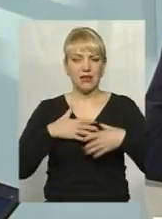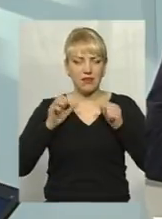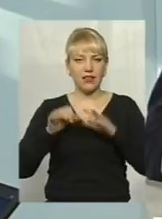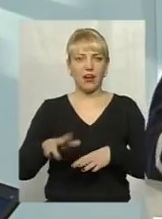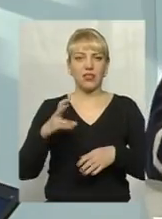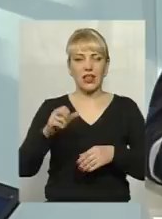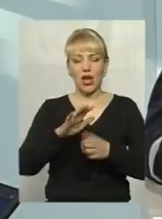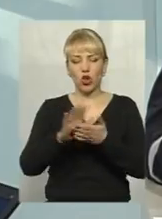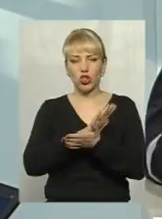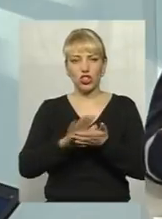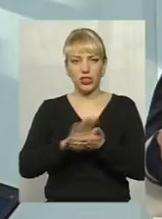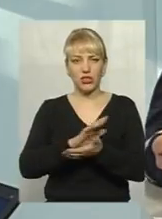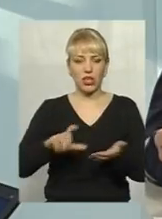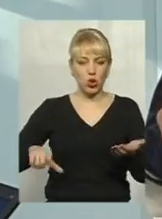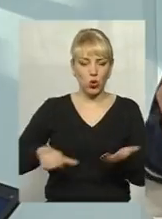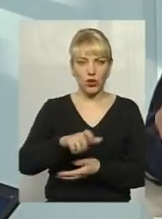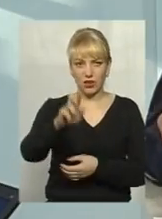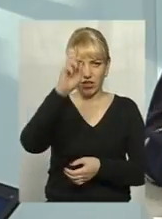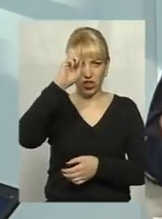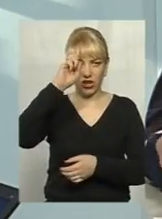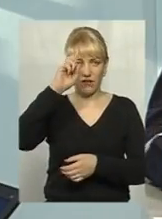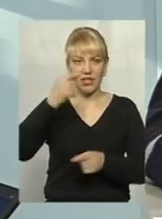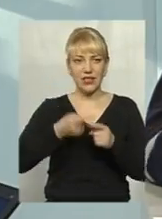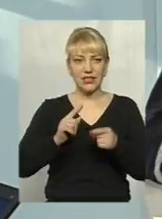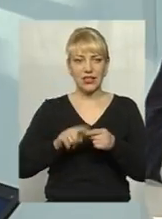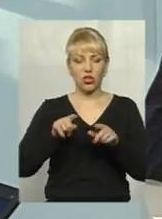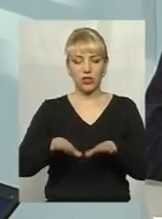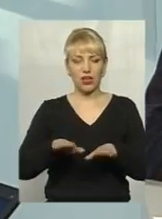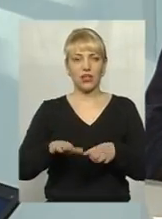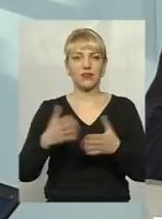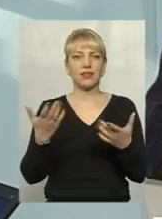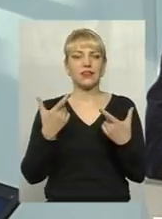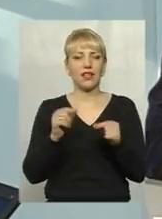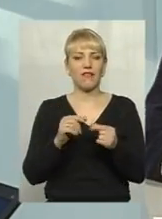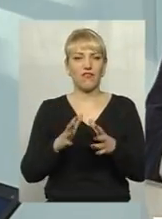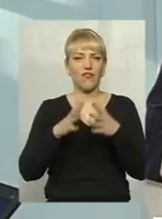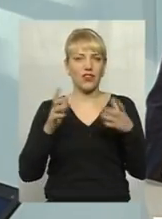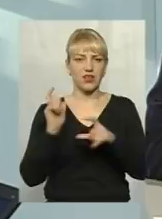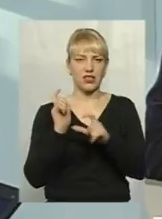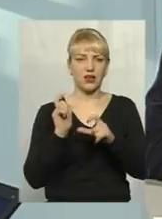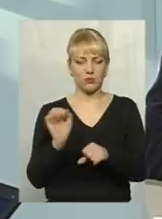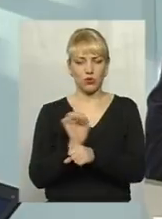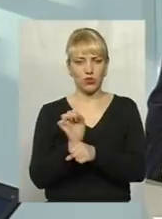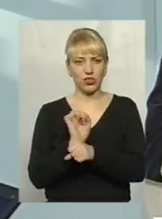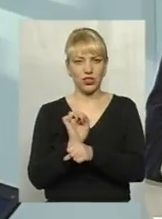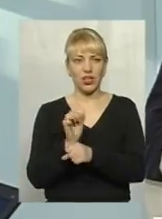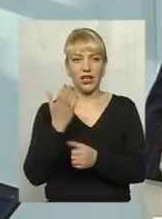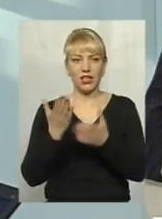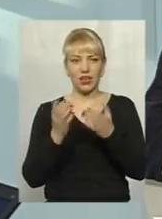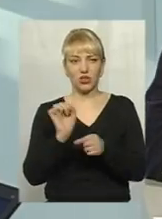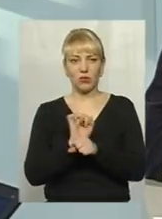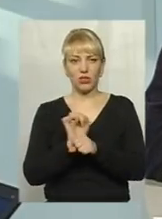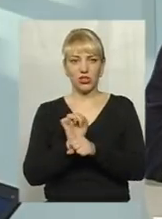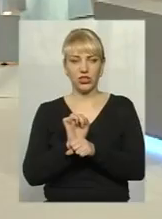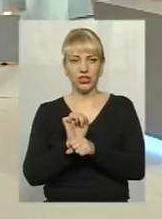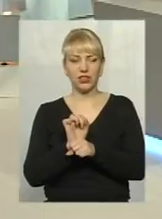Тому що це ті артерії, по яких йде трафік і великогабаритних транспортних засобів, тобто фури, які, якщо вони...